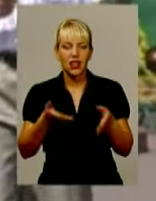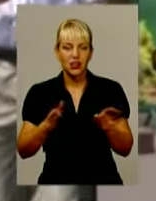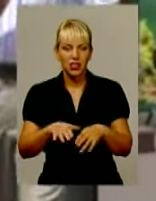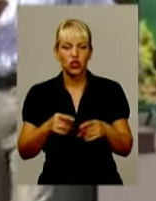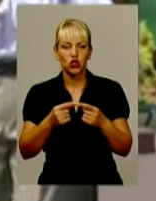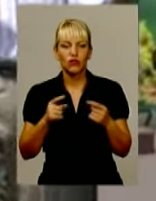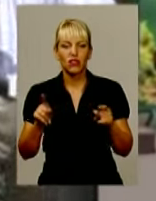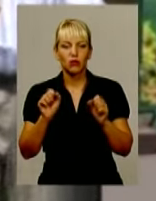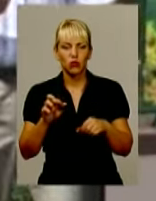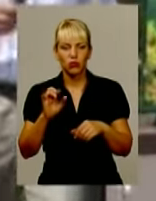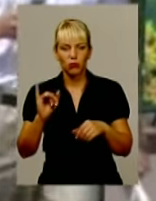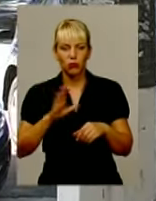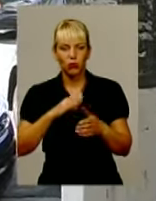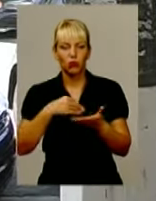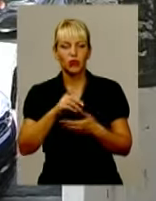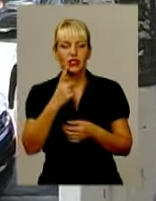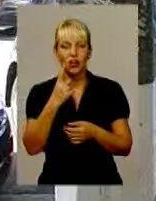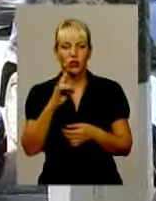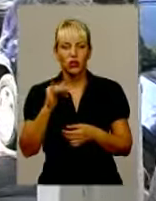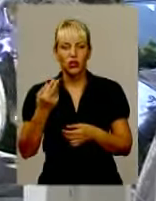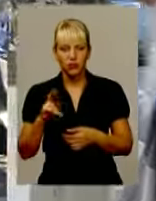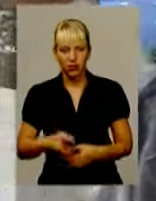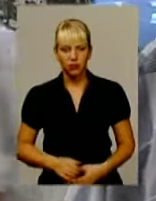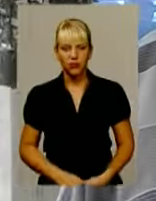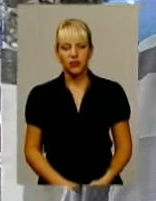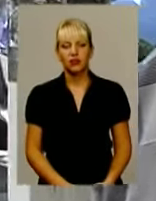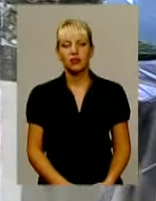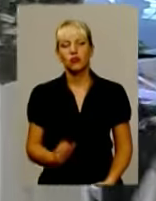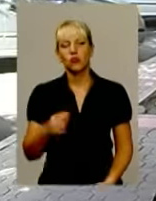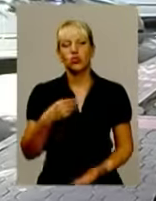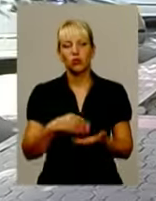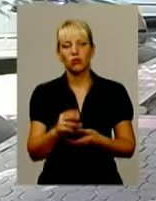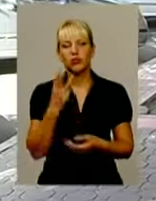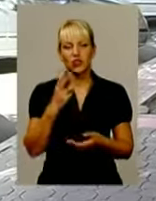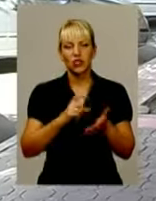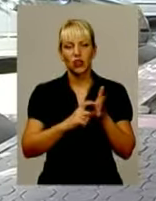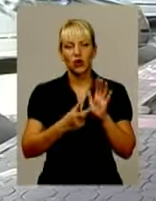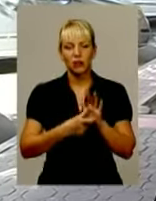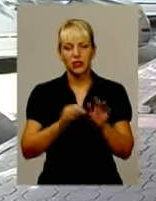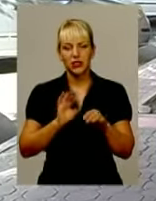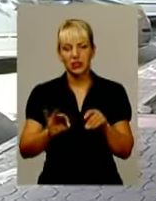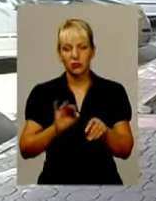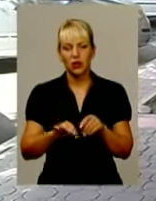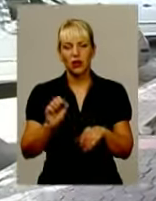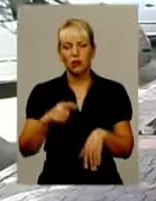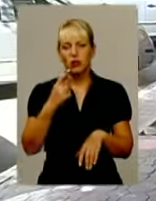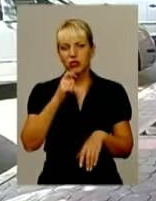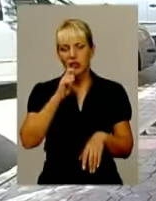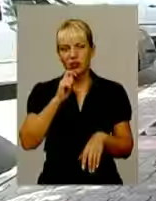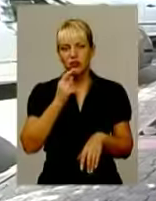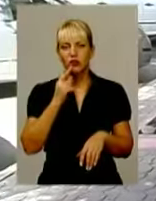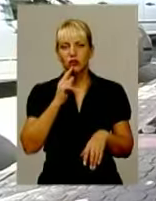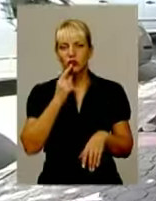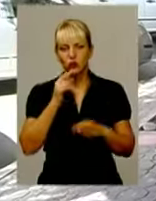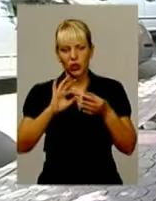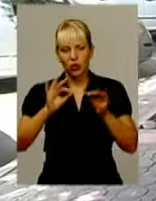б можна було купити за 1 гривню. Можна купити 3 коробки сірників. Людяника можна купити на 1 гривню. Хочеться